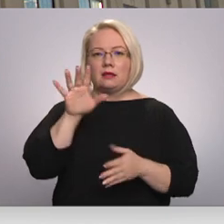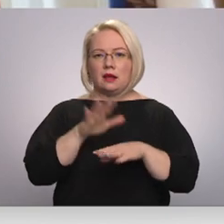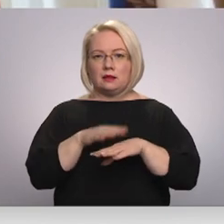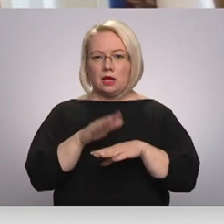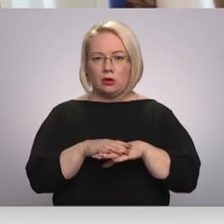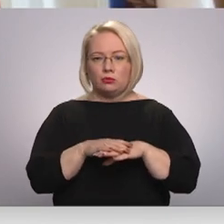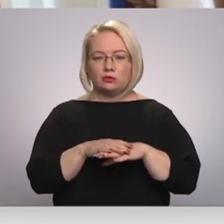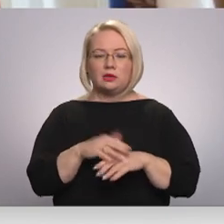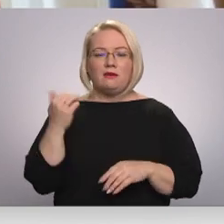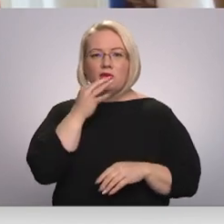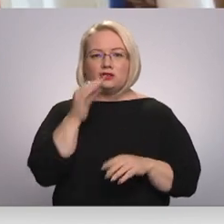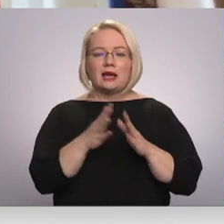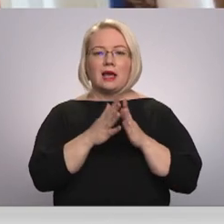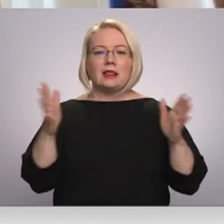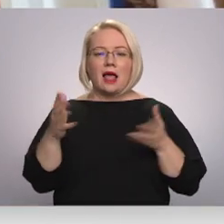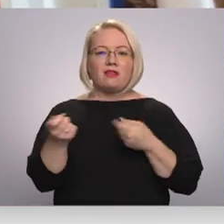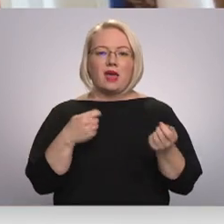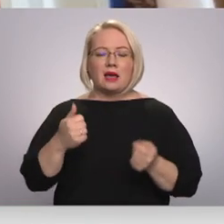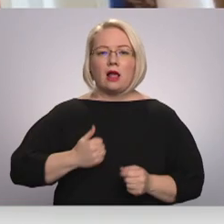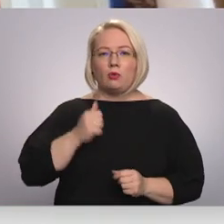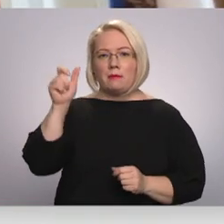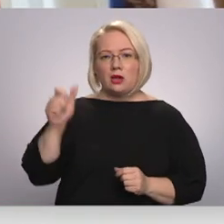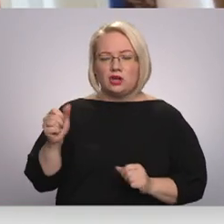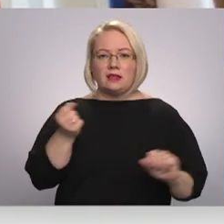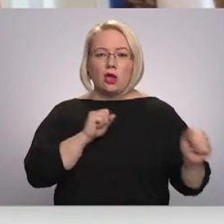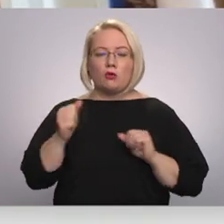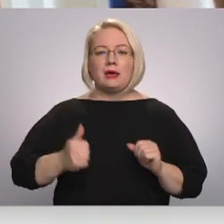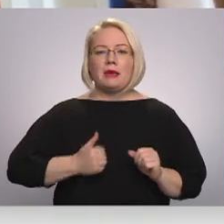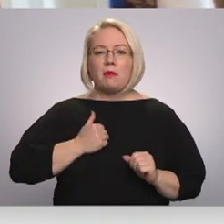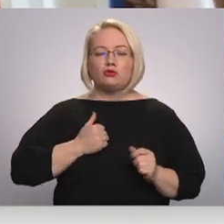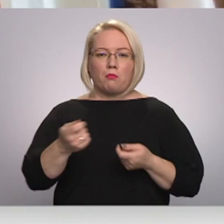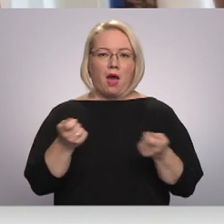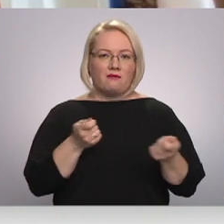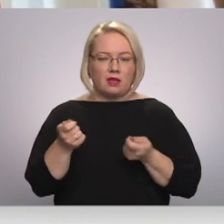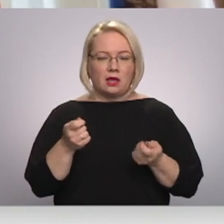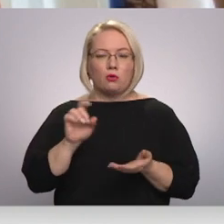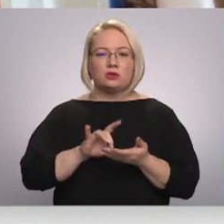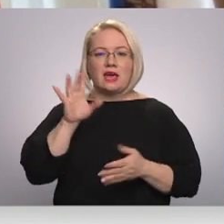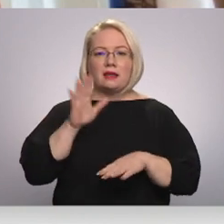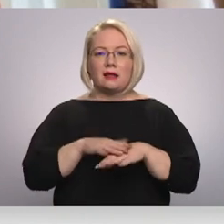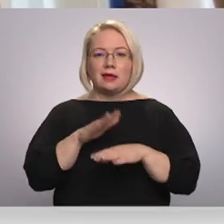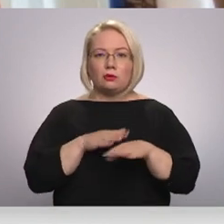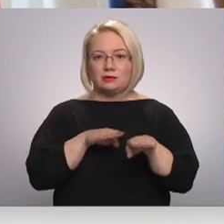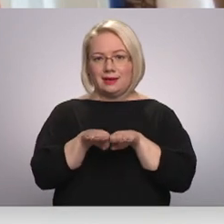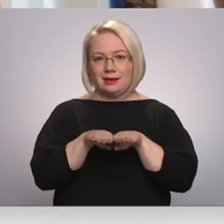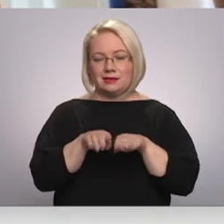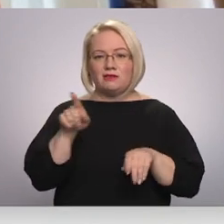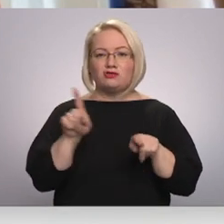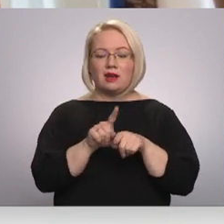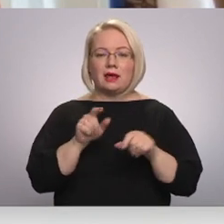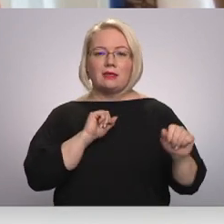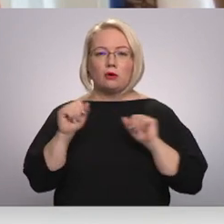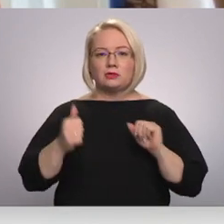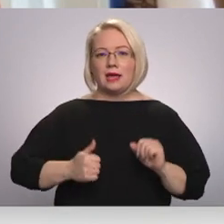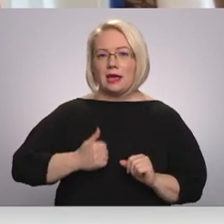Lielveikāli īpašnieki faktiski ir nekustamā īpašuma pārvaldītāji un centrāla tirgus līdzīgi. Viņš arī ir nekustamā